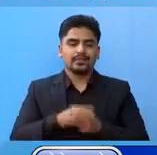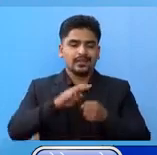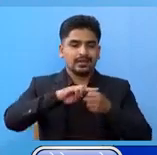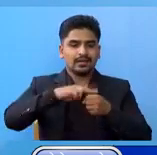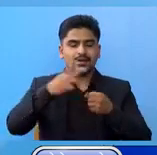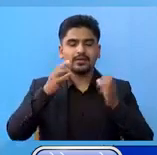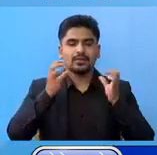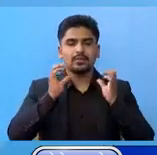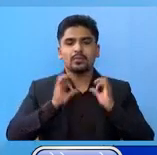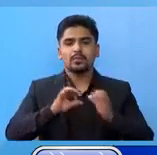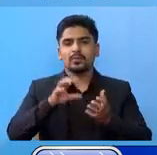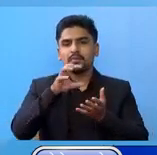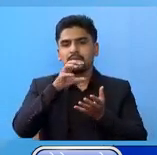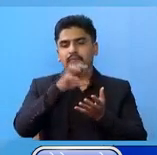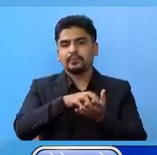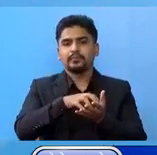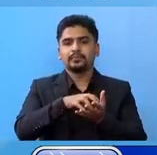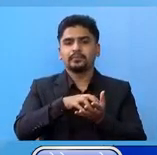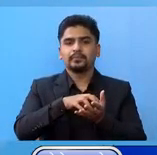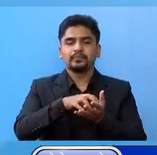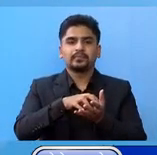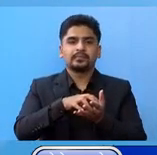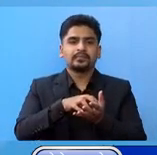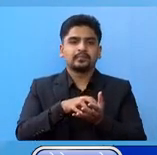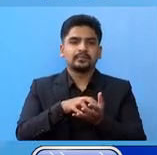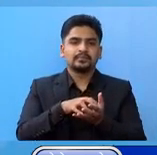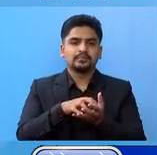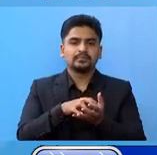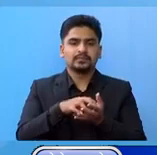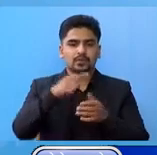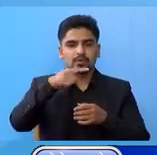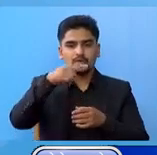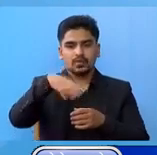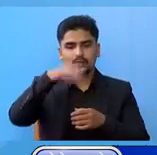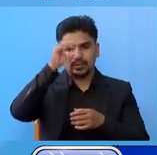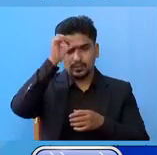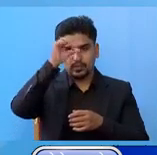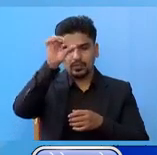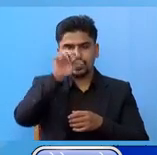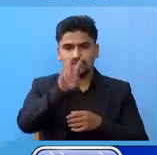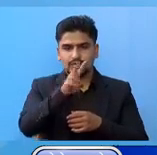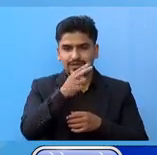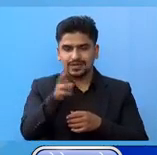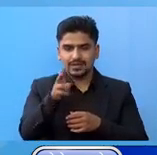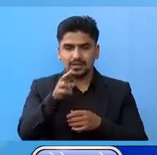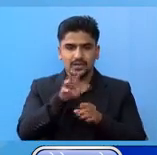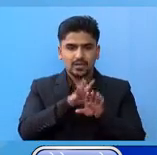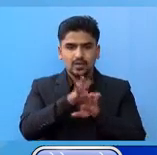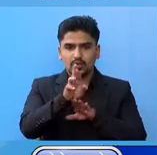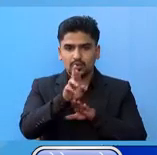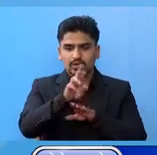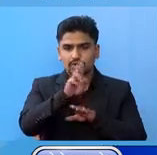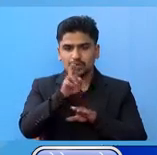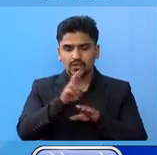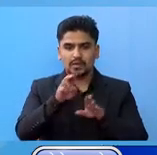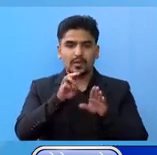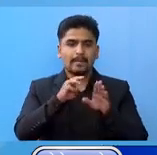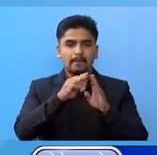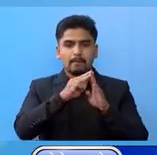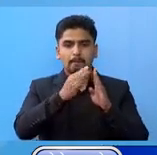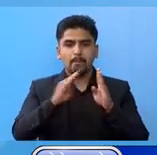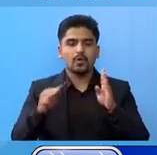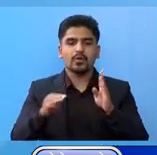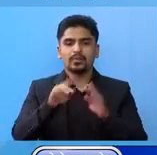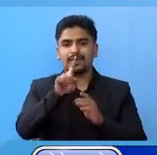रोग अन्सम्ना तता तालीम केंद्रा हेटावडा प्रयोक्साला मां नौल परासी पूर्व का दुई जना रवतहट का मकवानपूर का